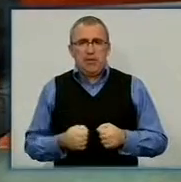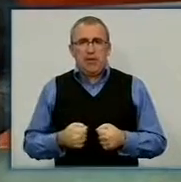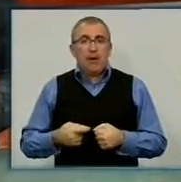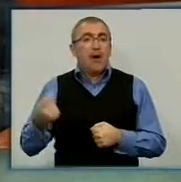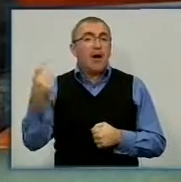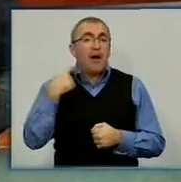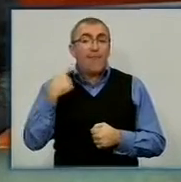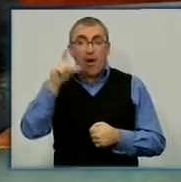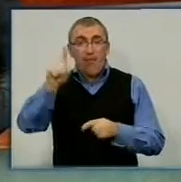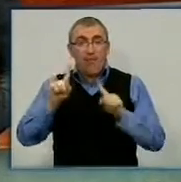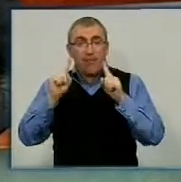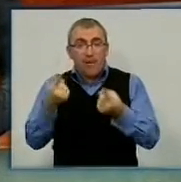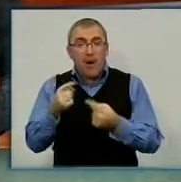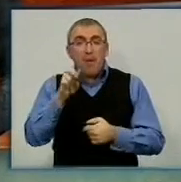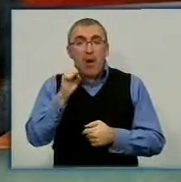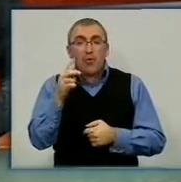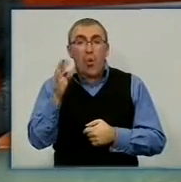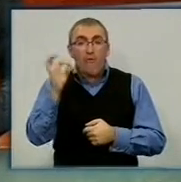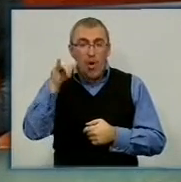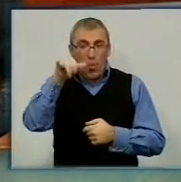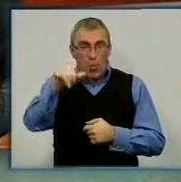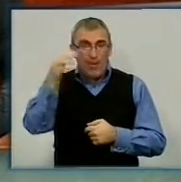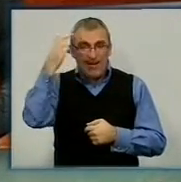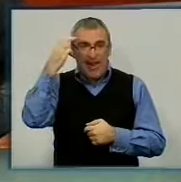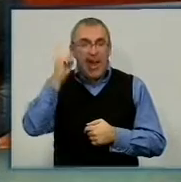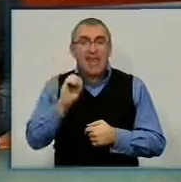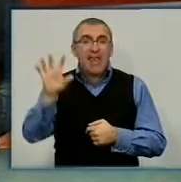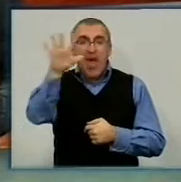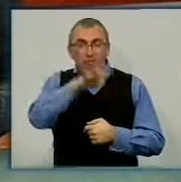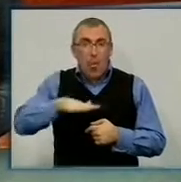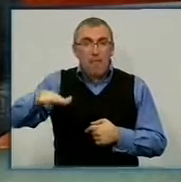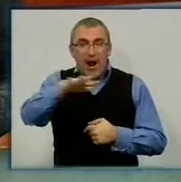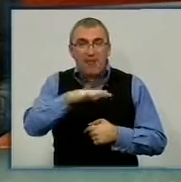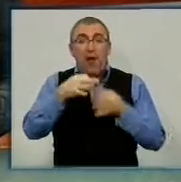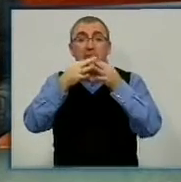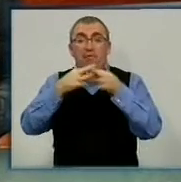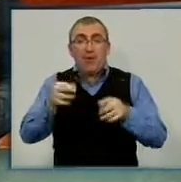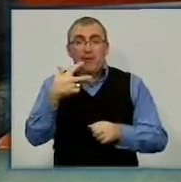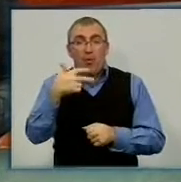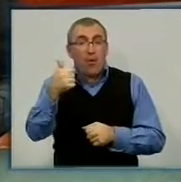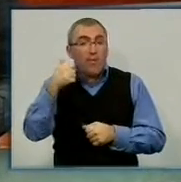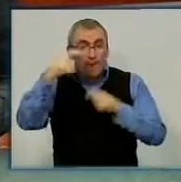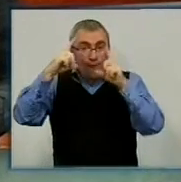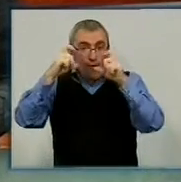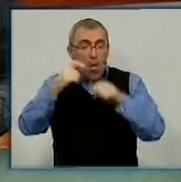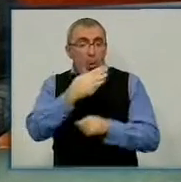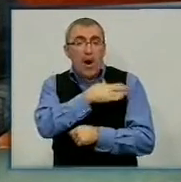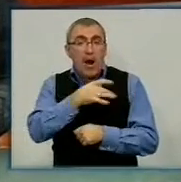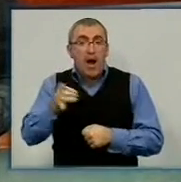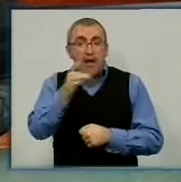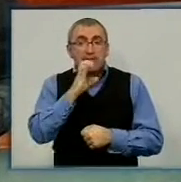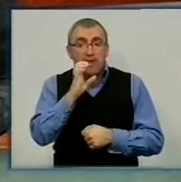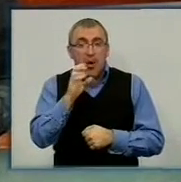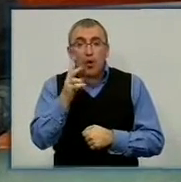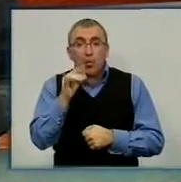Кірвограція, затриманого на Банкові у Києві під час подій Євромайдану, відпустили, нагадаю, 31-річний фотограф з Олександрійського району Сергій